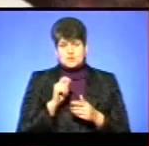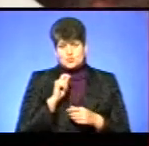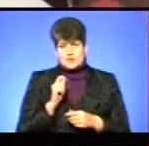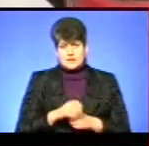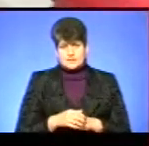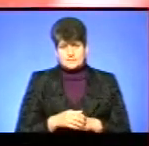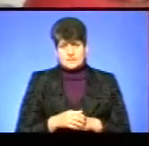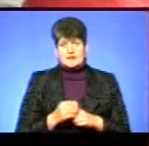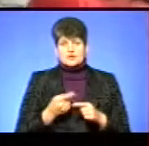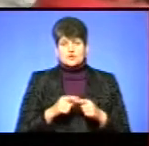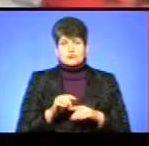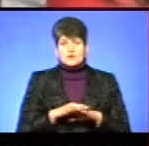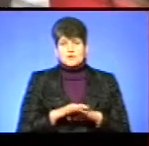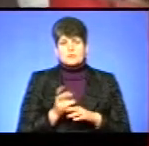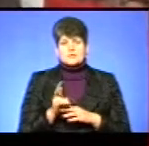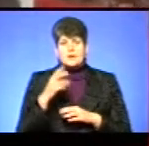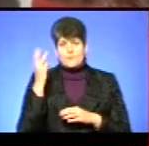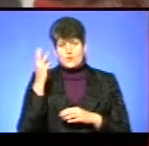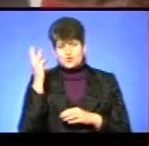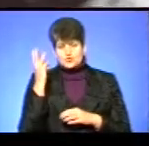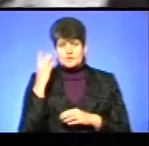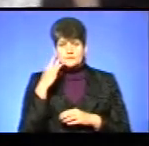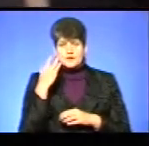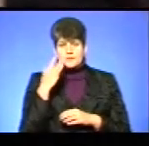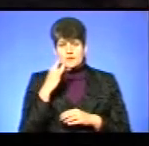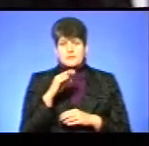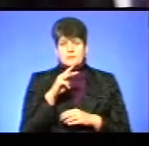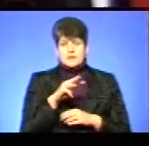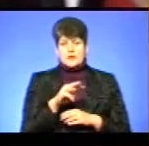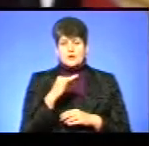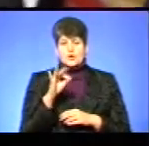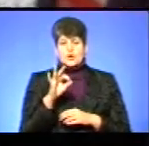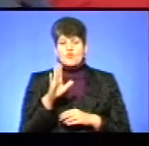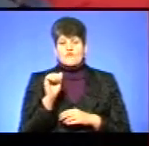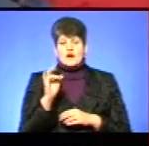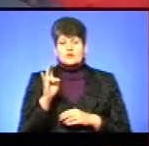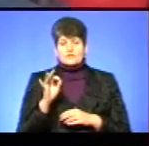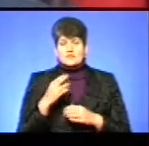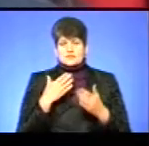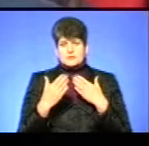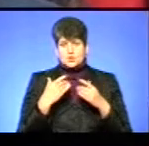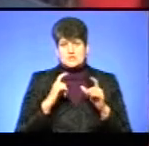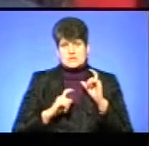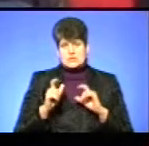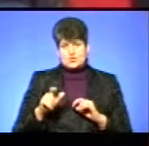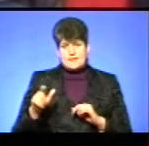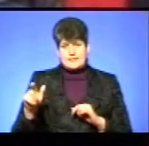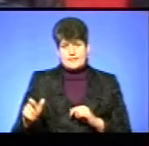На ярмарок вакансій завітала посол Сполучених Штатів Америки Марій Єванович. Вона спілкується зі студентами.